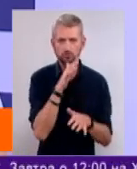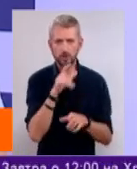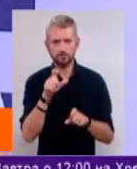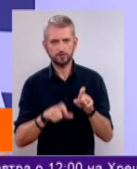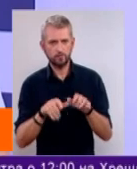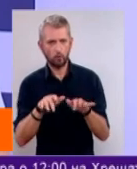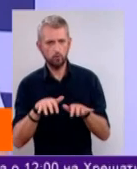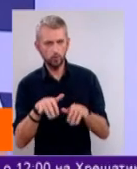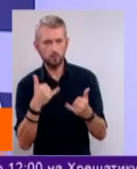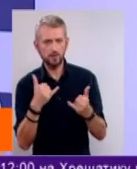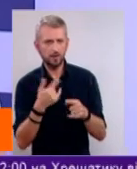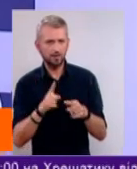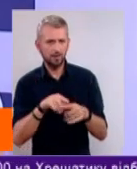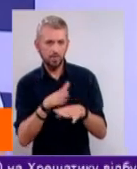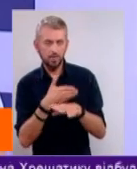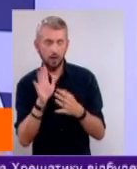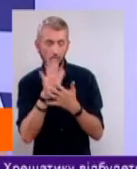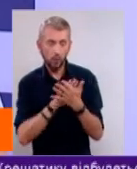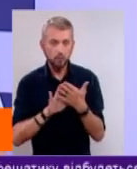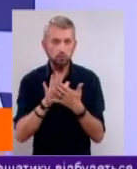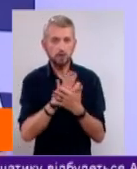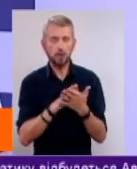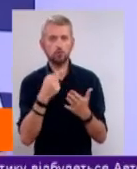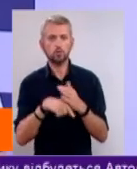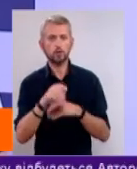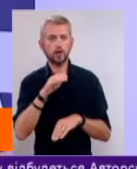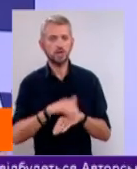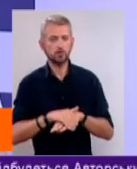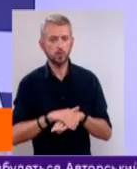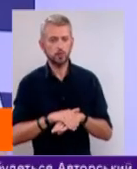Зараз ця градація, вона достатньо розмита через те, що фактично